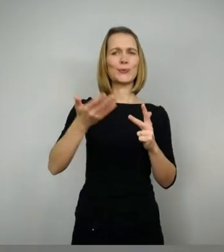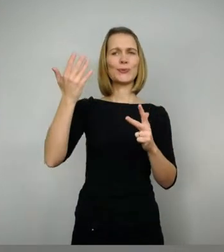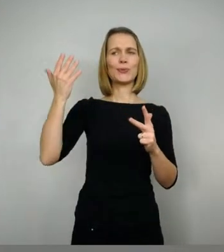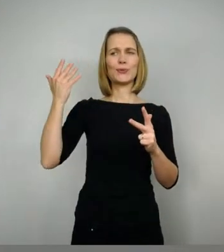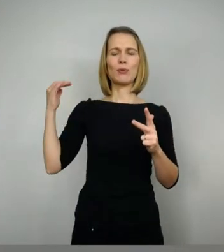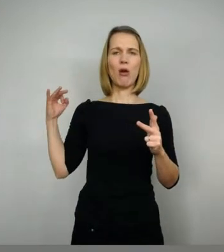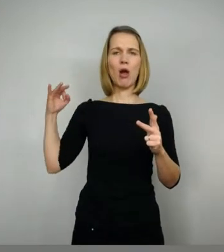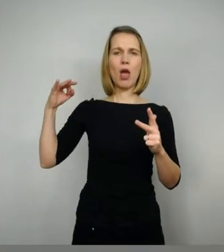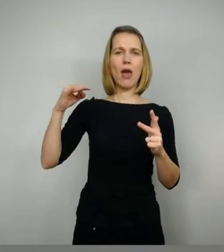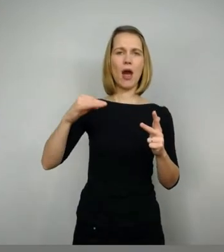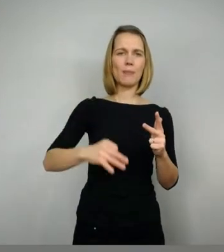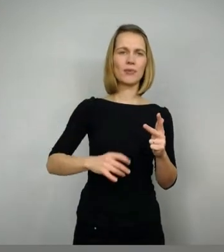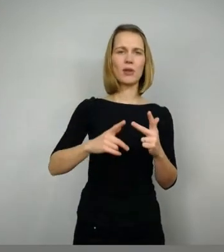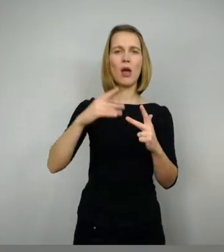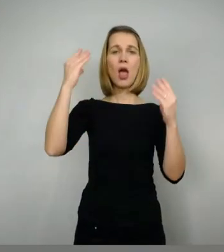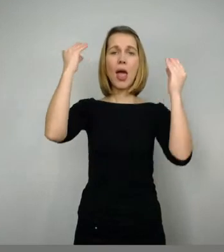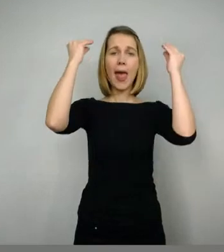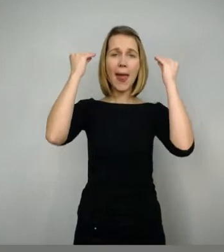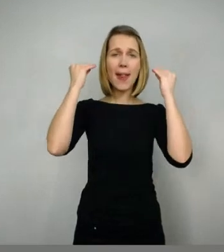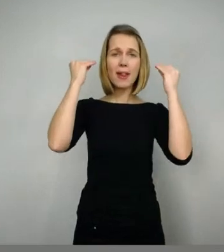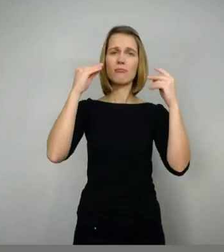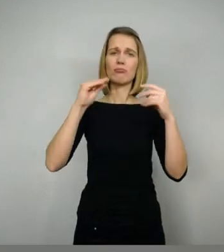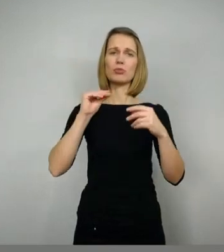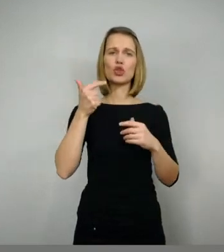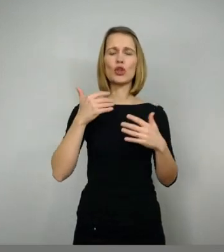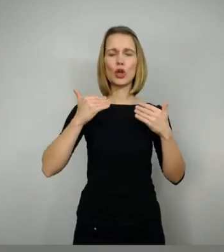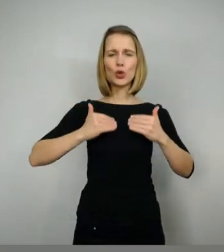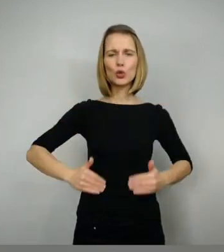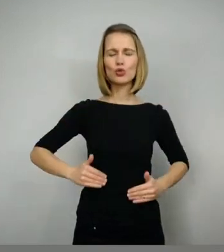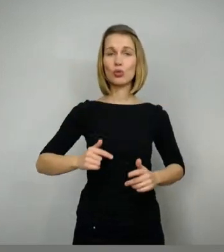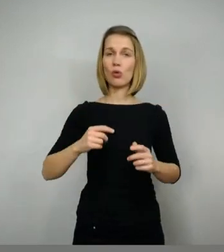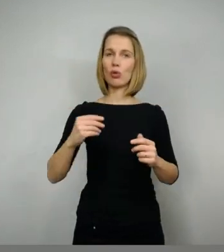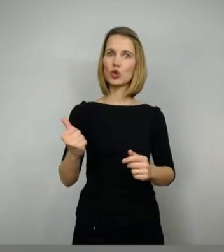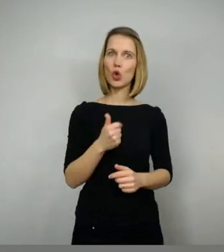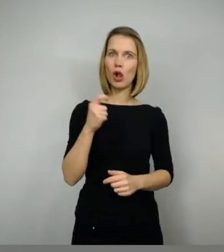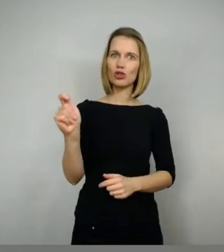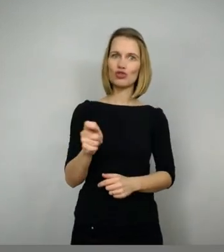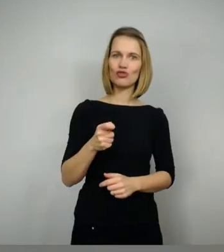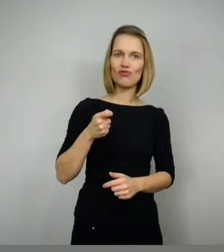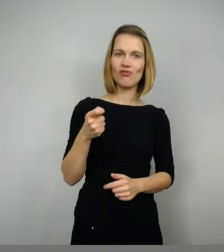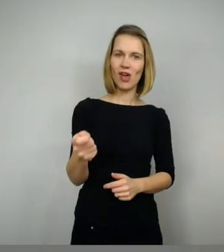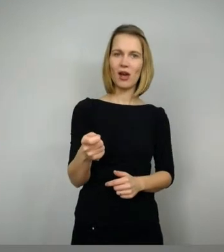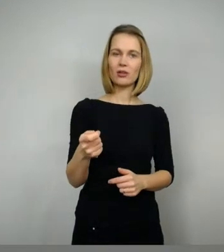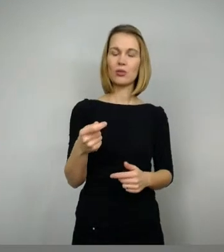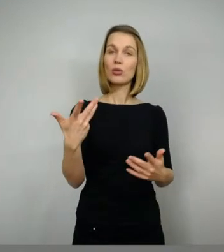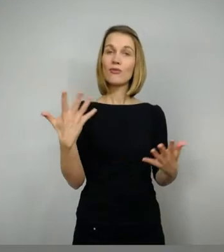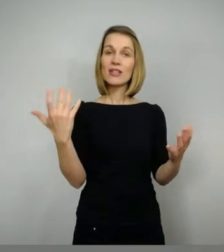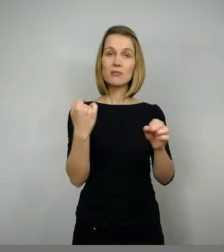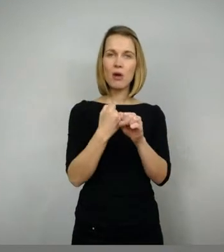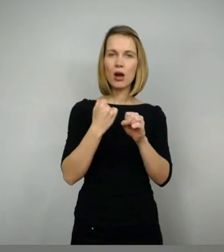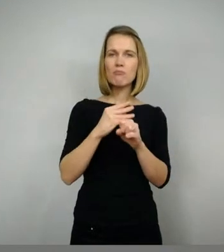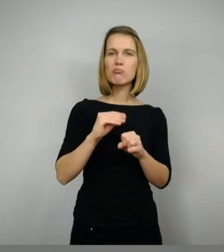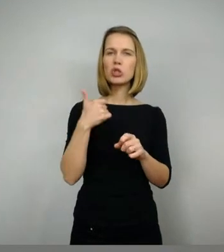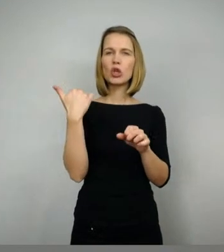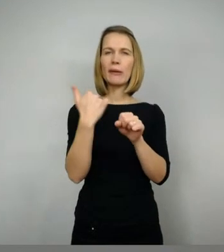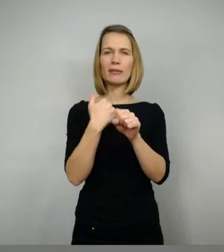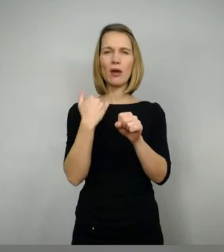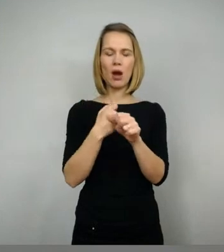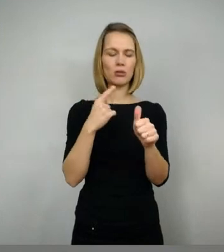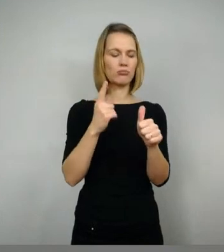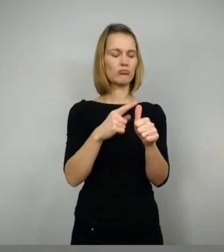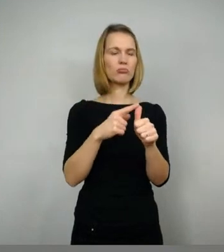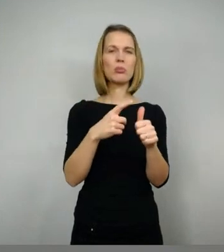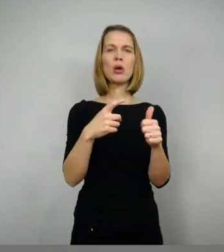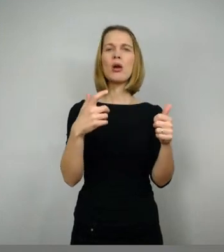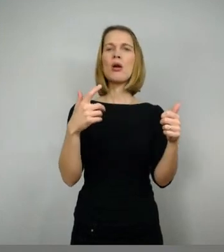Er hat den Helm, er hat eine besondere Rüstung, er hat ein ganz tolles Schwert. Außerdem vollbringt er besondere Taten, einmal die Kämpfe gegen Riesen und